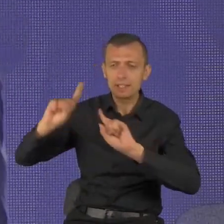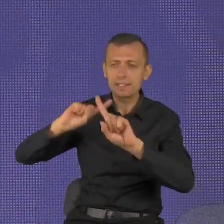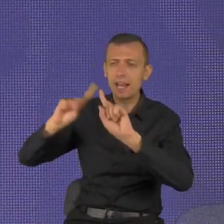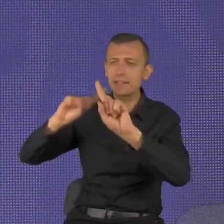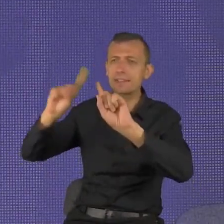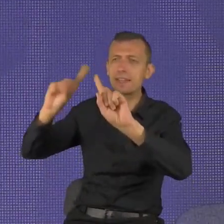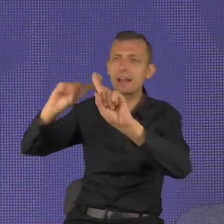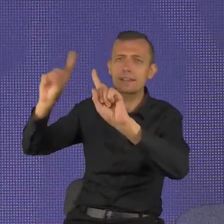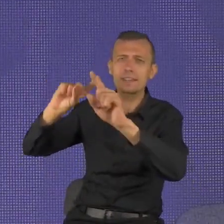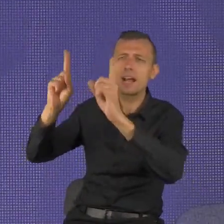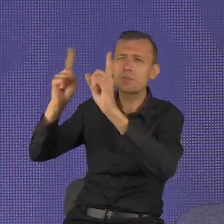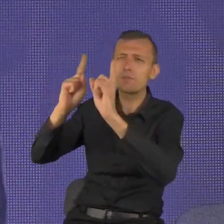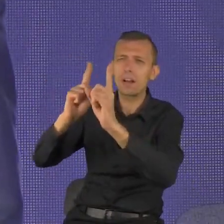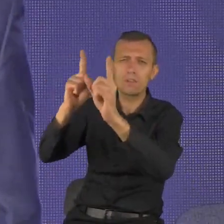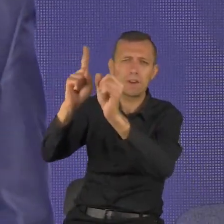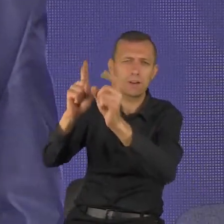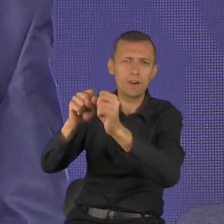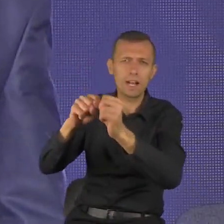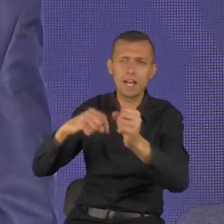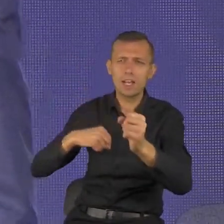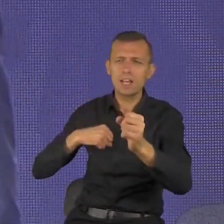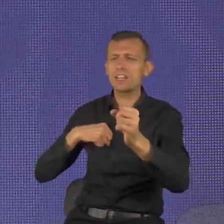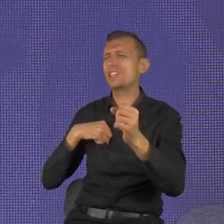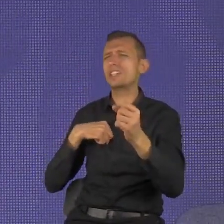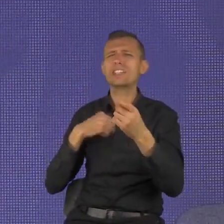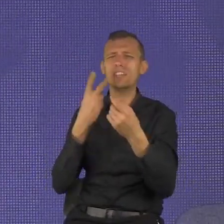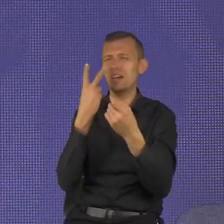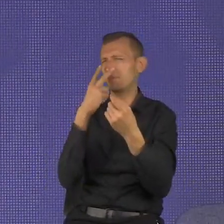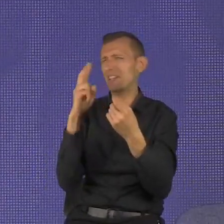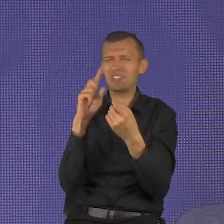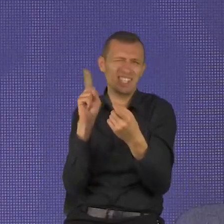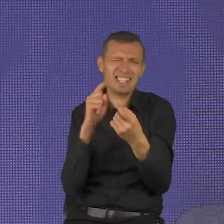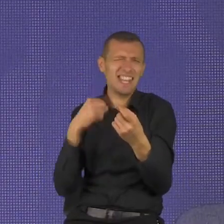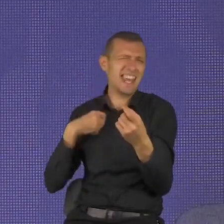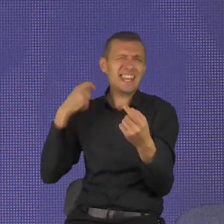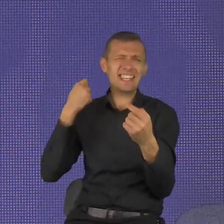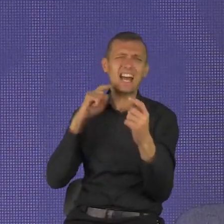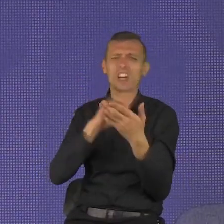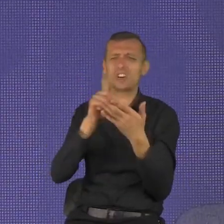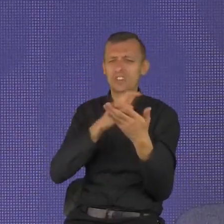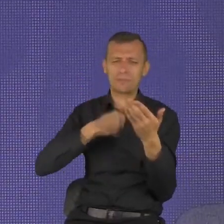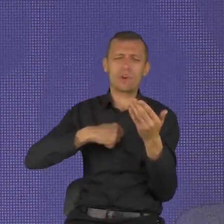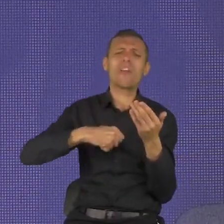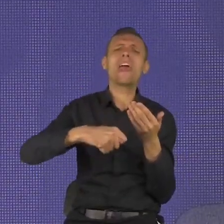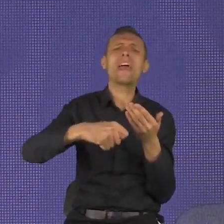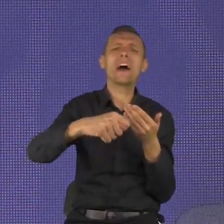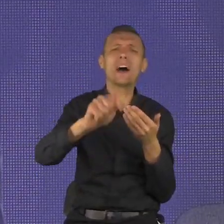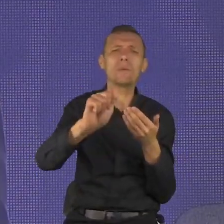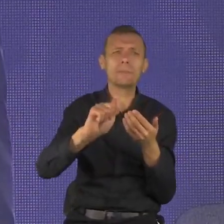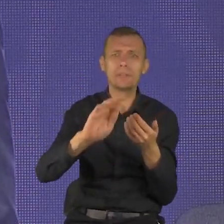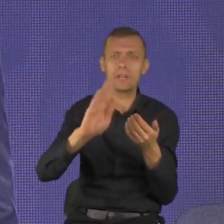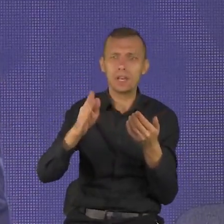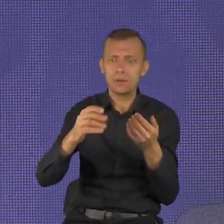zauważasz Bożych znaków ostrzegawczych, a Bóg ma dla ciebie takie znaki cały czas i nie tylko ostrzegawczych.